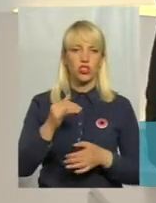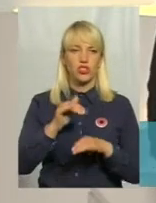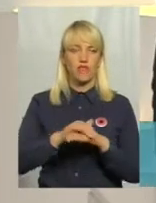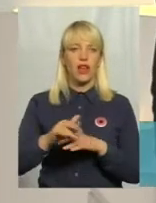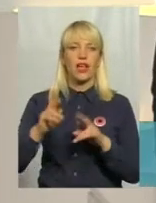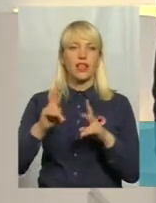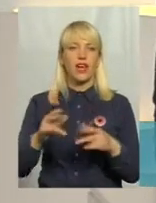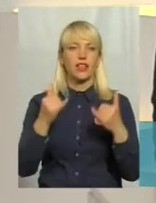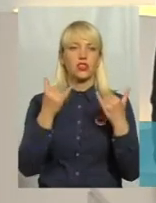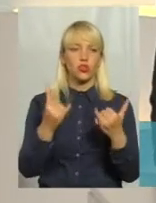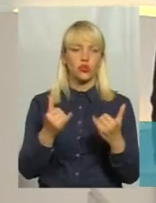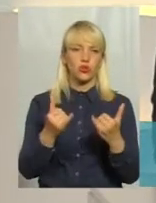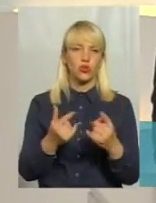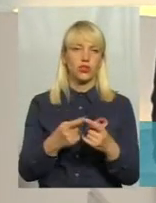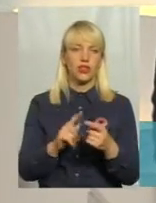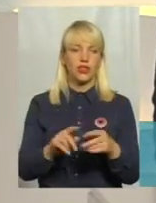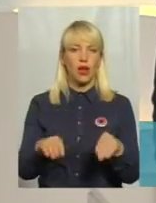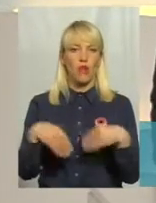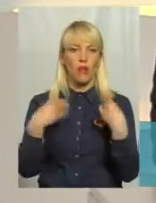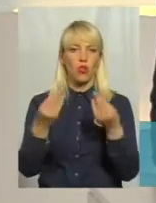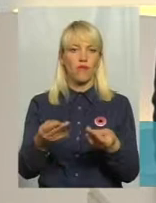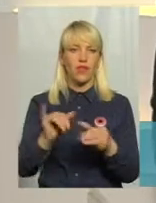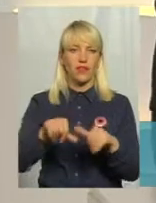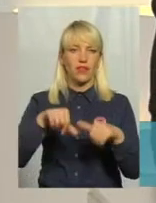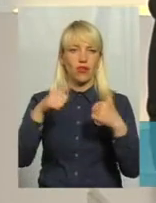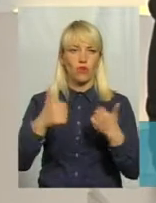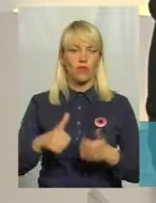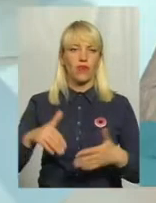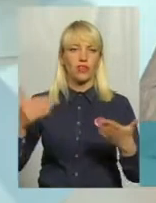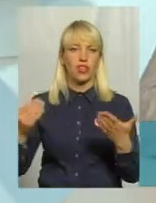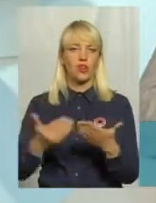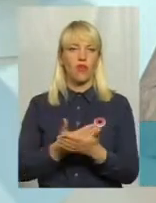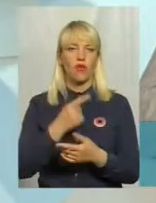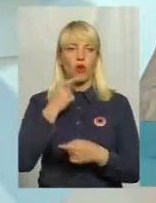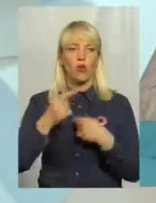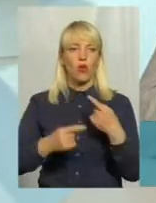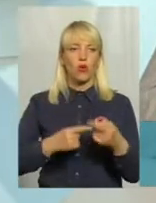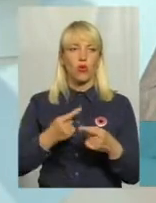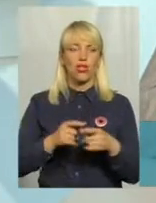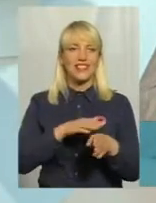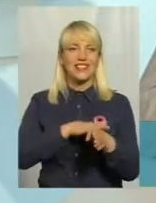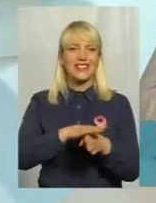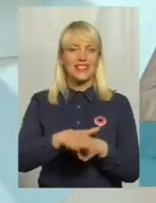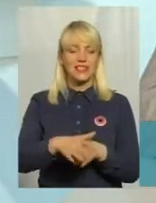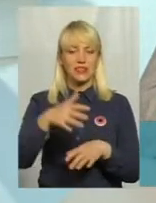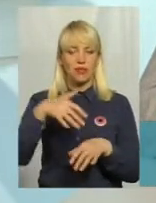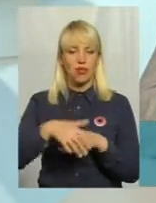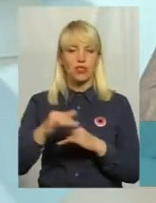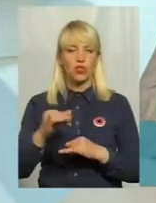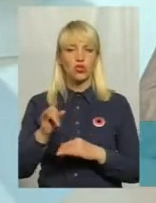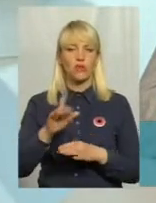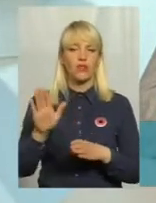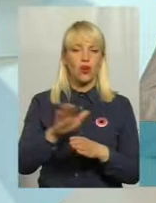сьогодні їх подавати і формувати у нового покоління цілісне сприйняття історії, аби не розмежовувати, а